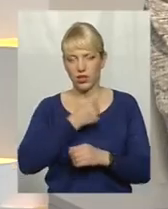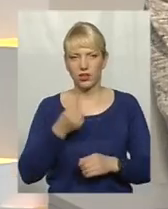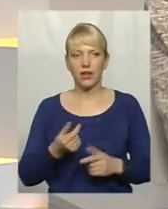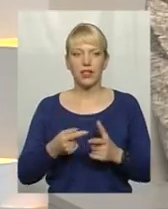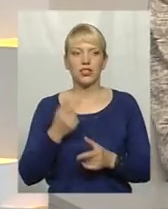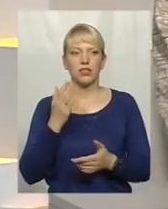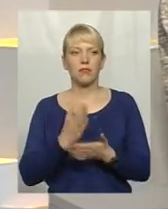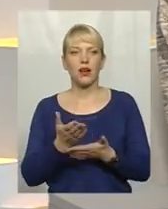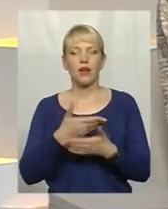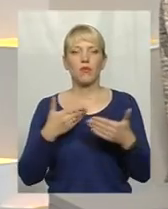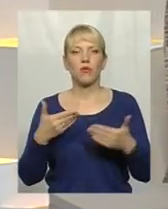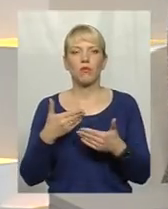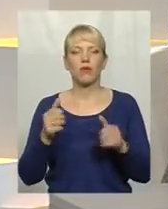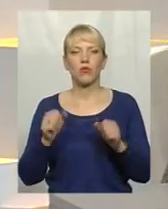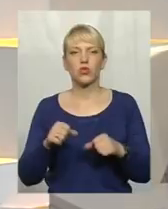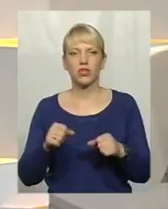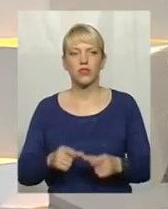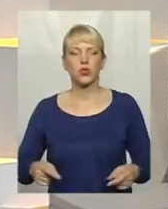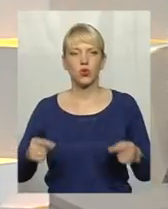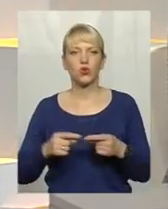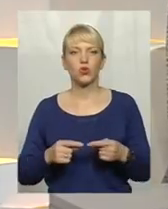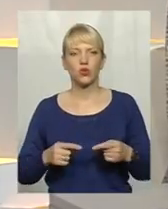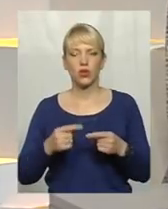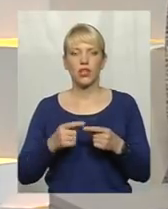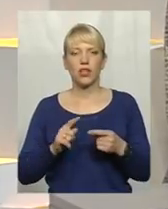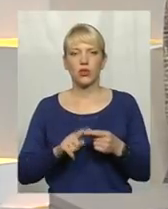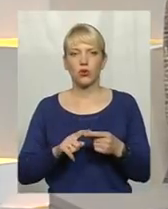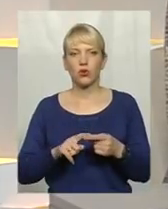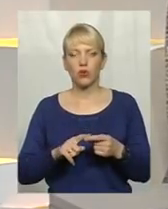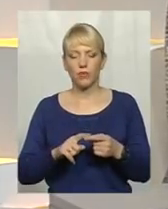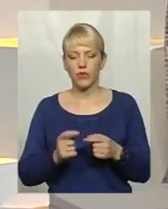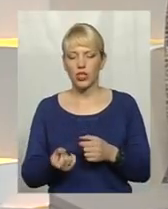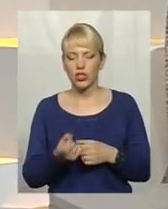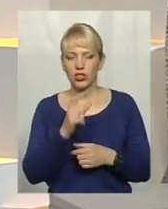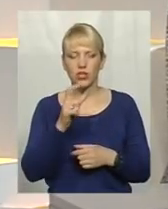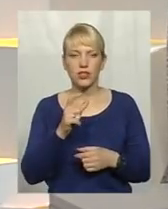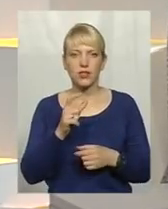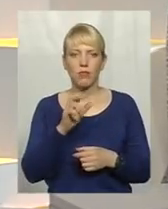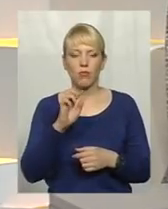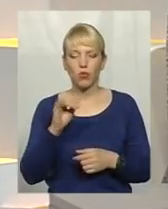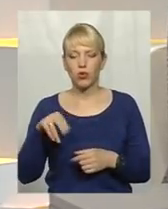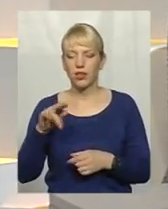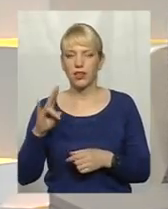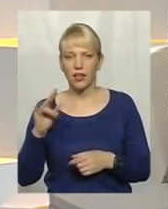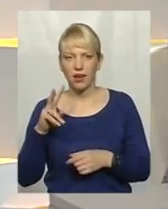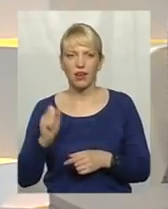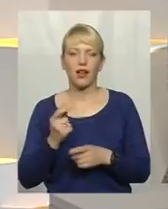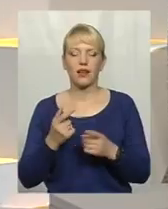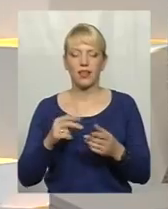маємо ми можливість точно визначити отого збудника і поставити діагноз все-таки грип в нас, в нашій області?